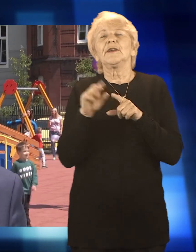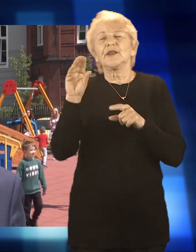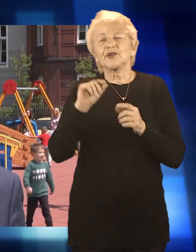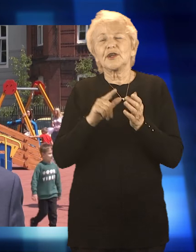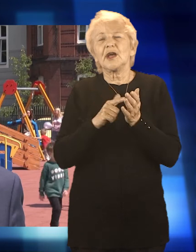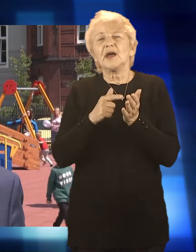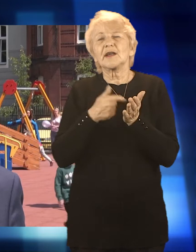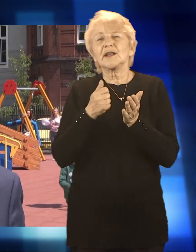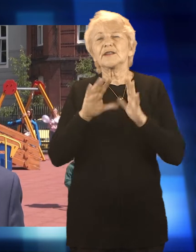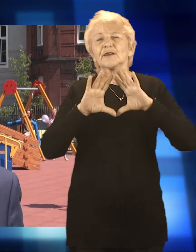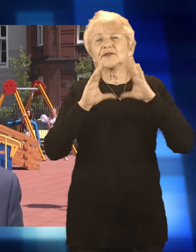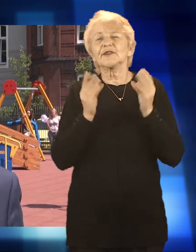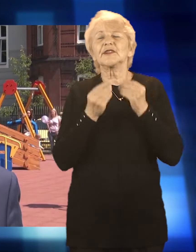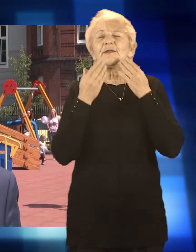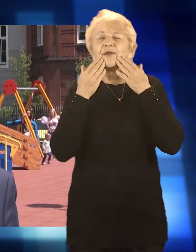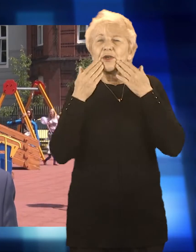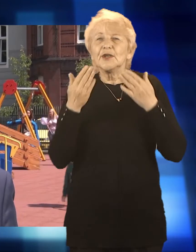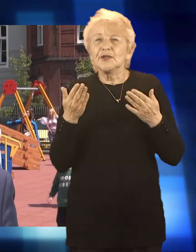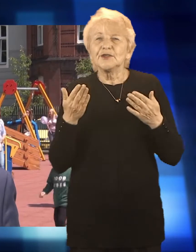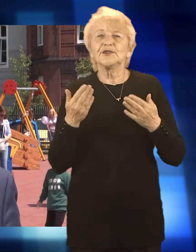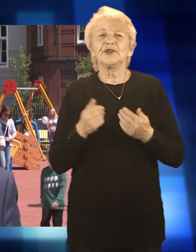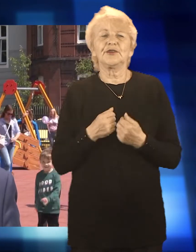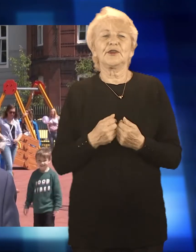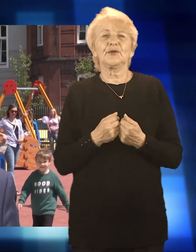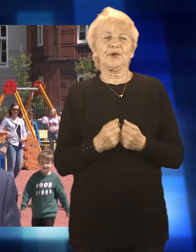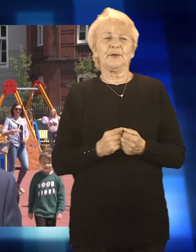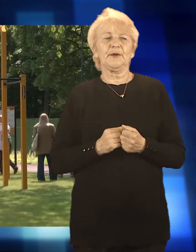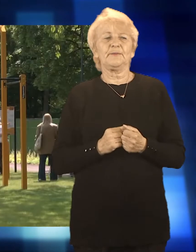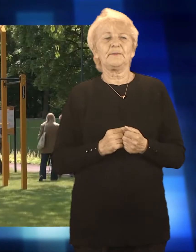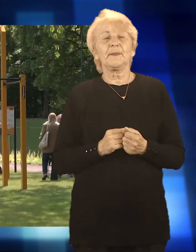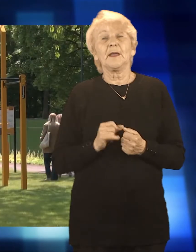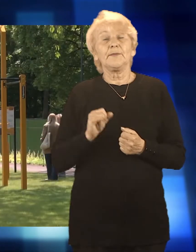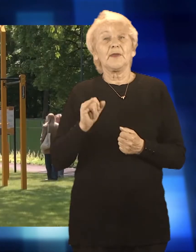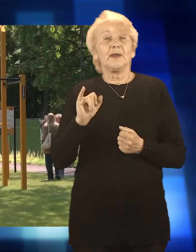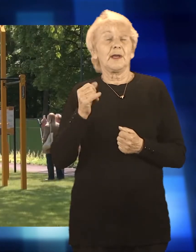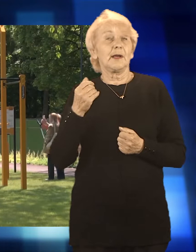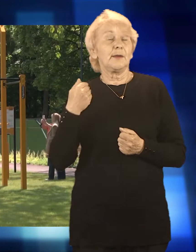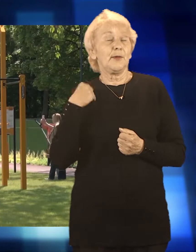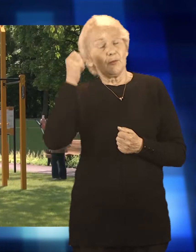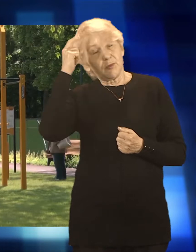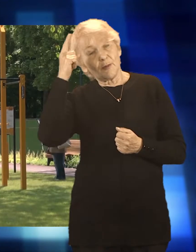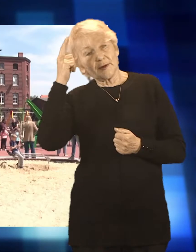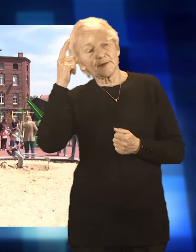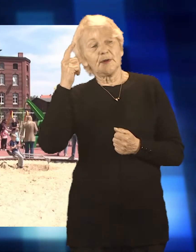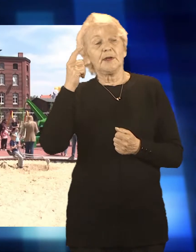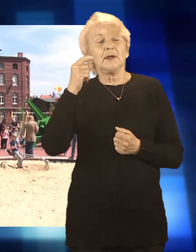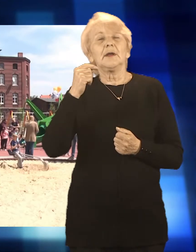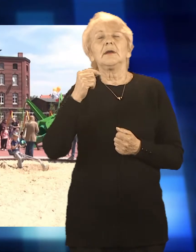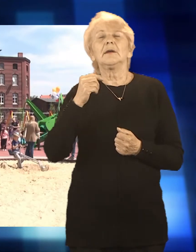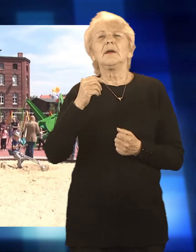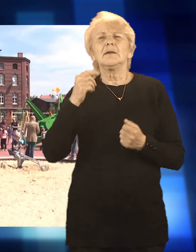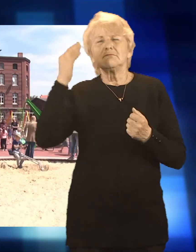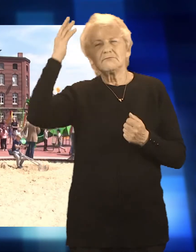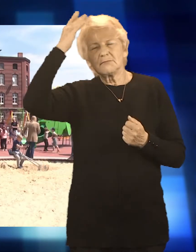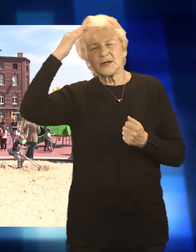jeszcze raz, szanowny panie Mirosławie, bardzo dziękuję. Jaka była główna idea projektu? Otóż autorzy marzyli o